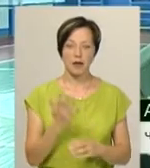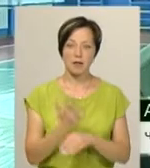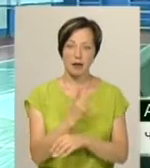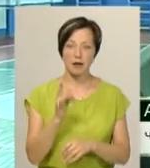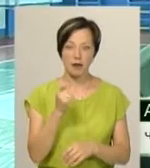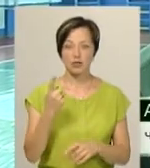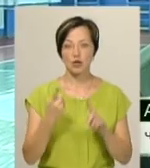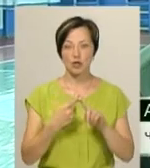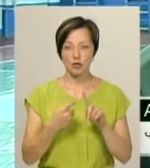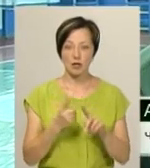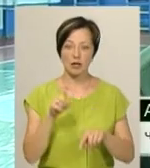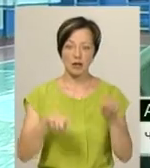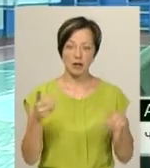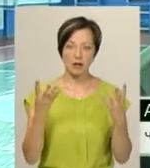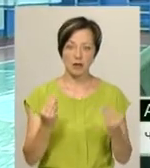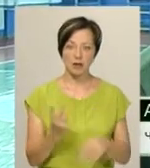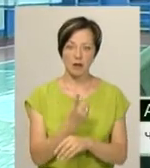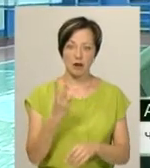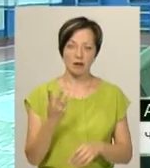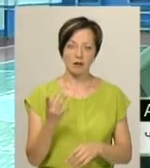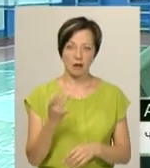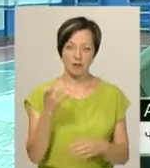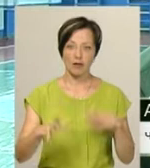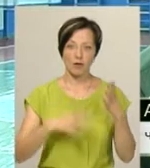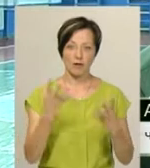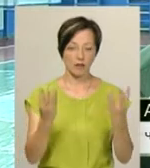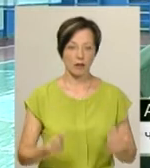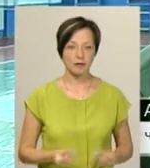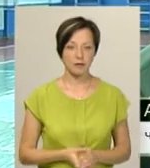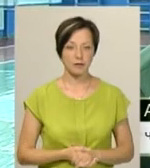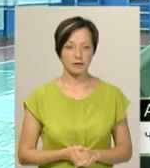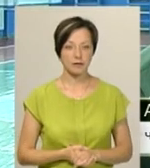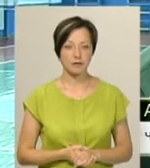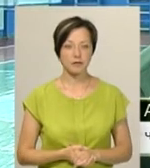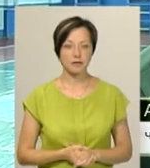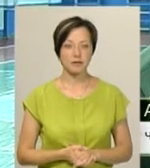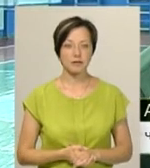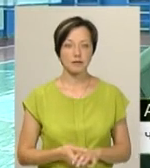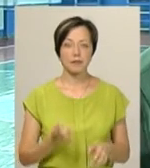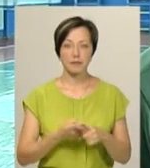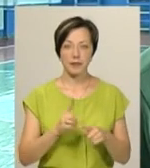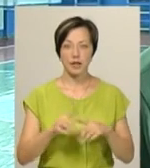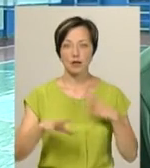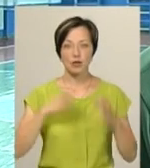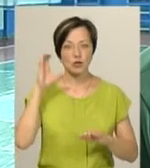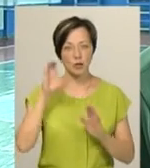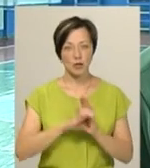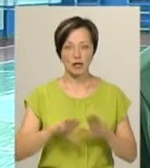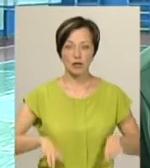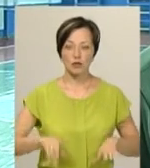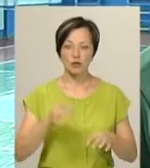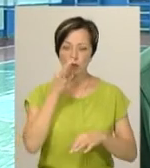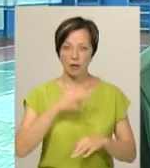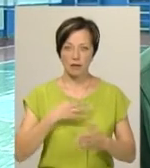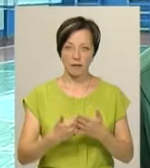ще будемо по деяких днях, по дві тренування в день. І ціно тренуватися, ослухати тренерів, що вони